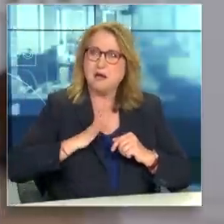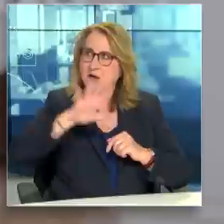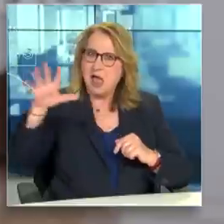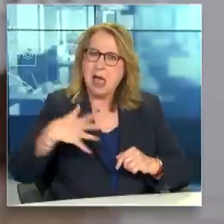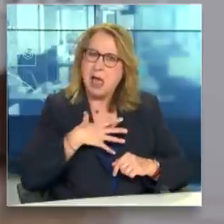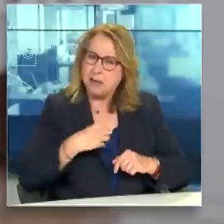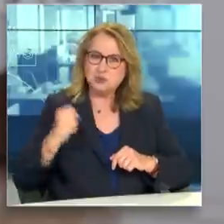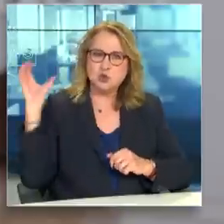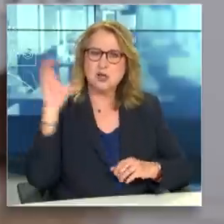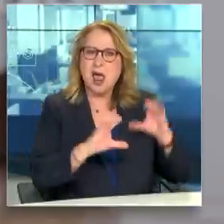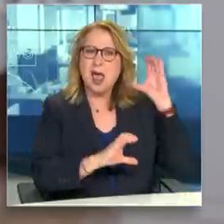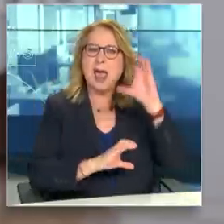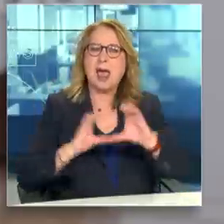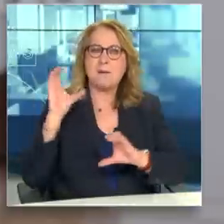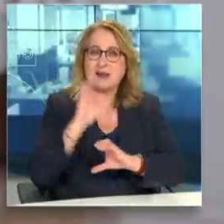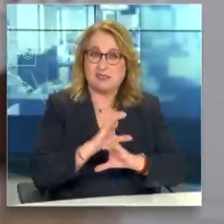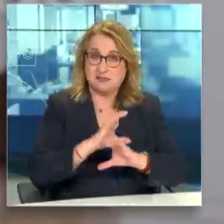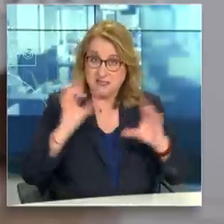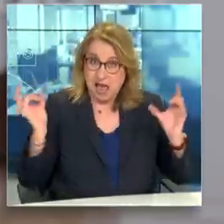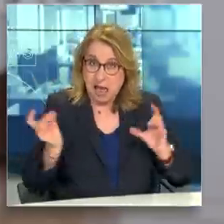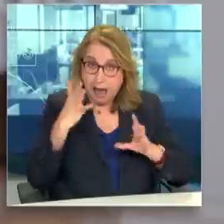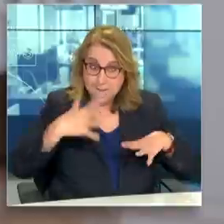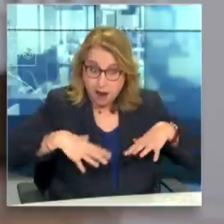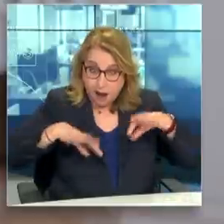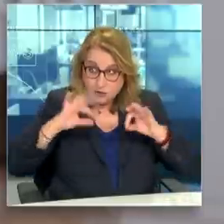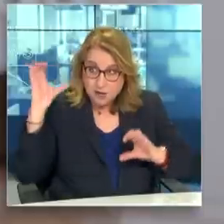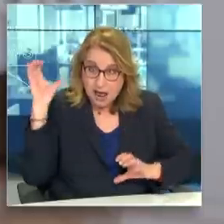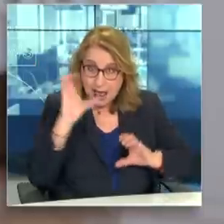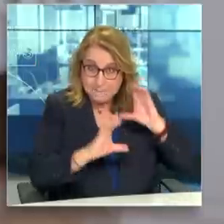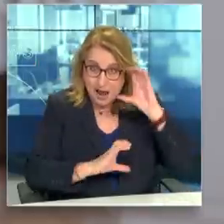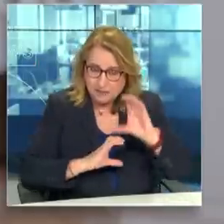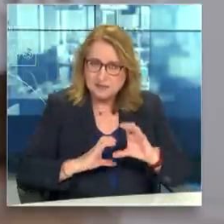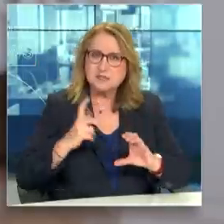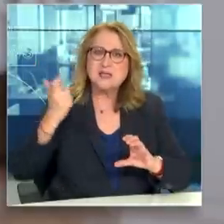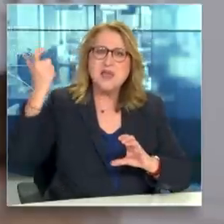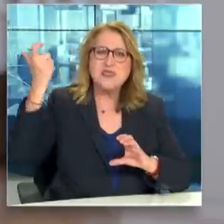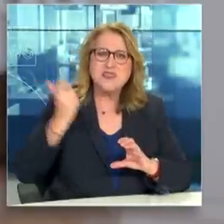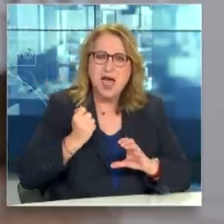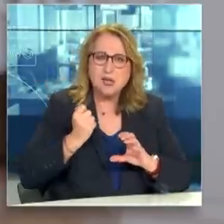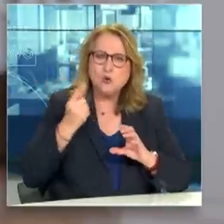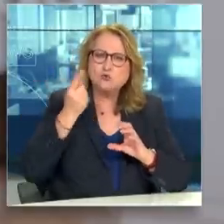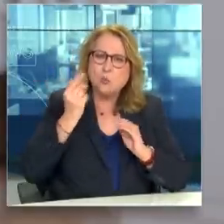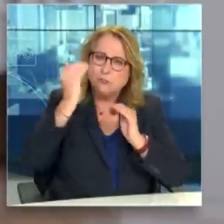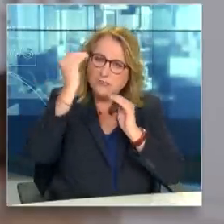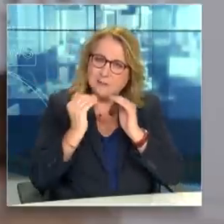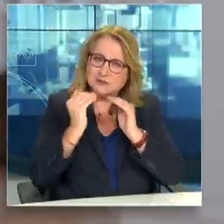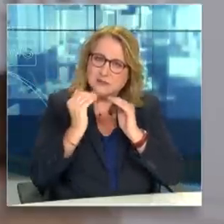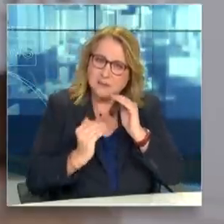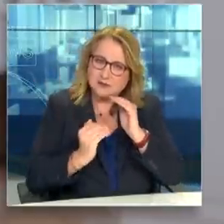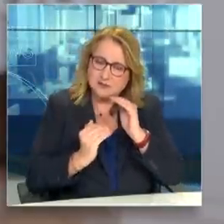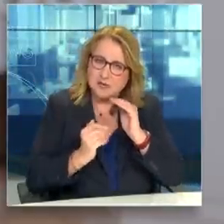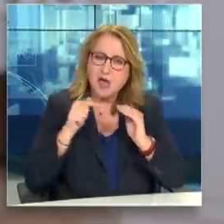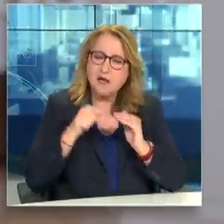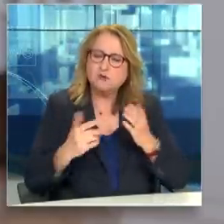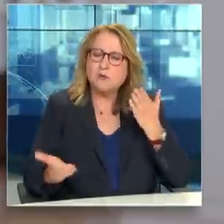της θα σημαίνει και ευθυνότερο δανεισμό. Για την ελληνική δημοκρατία, για τις επιχειρήσεις, αλλά και για τα νοικοκυριά